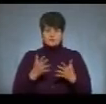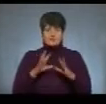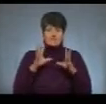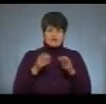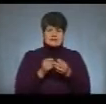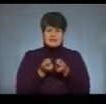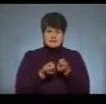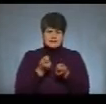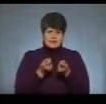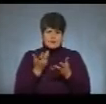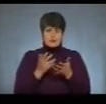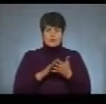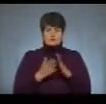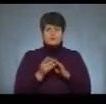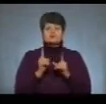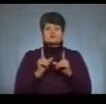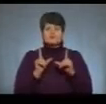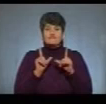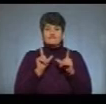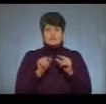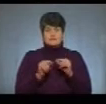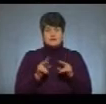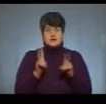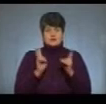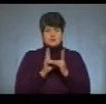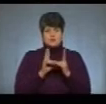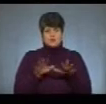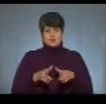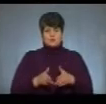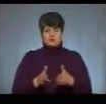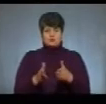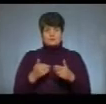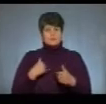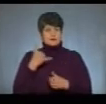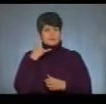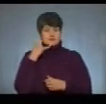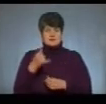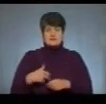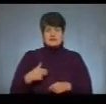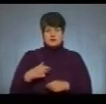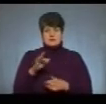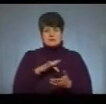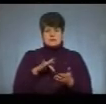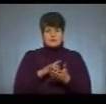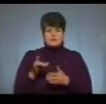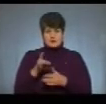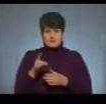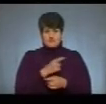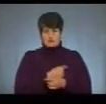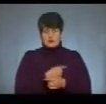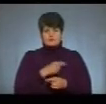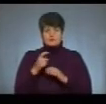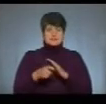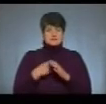деталі і обставини, чому він виїхав на зустріч у смугу. Ми зателефонували у Заліщицьку центральну районну лікарню, щоб